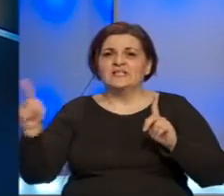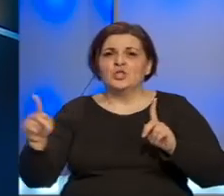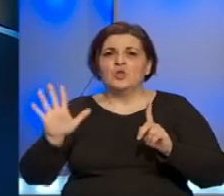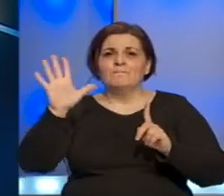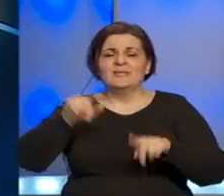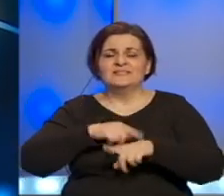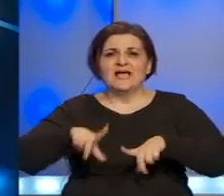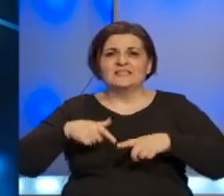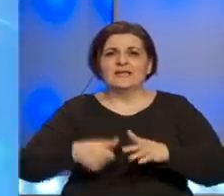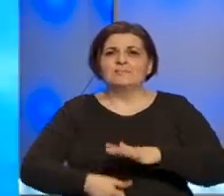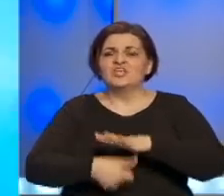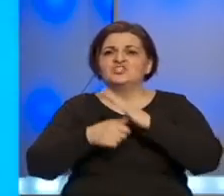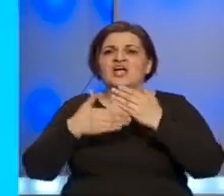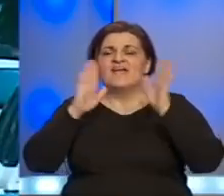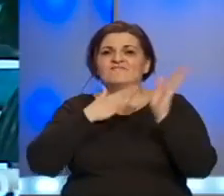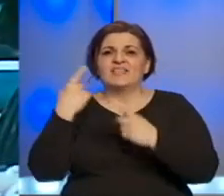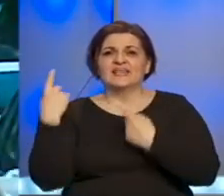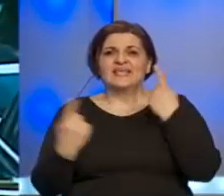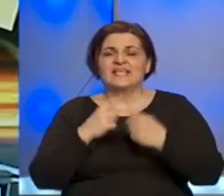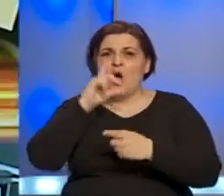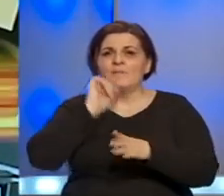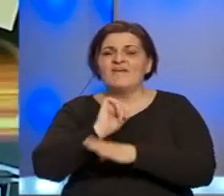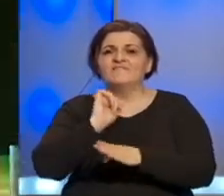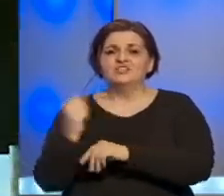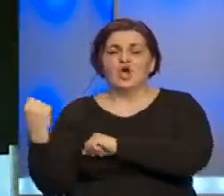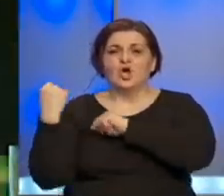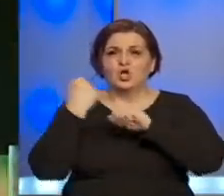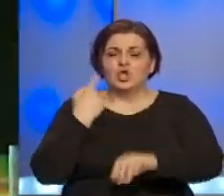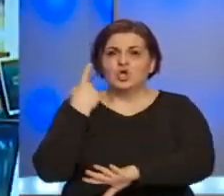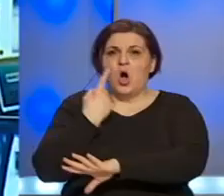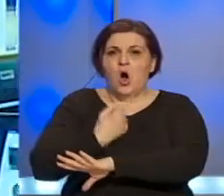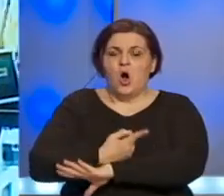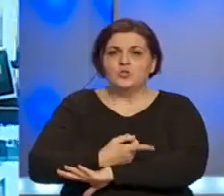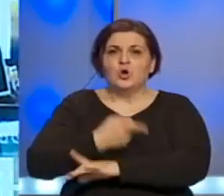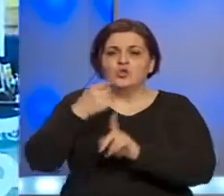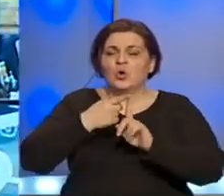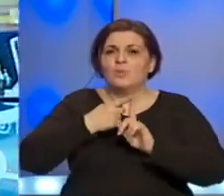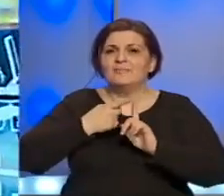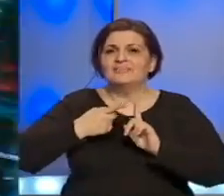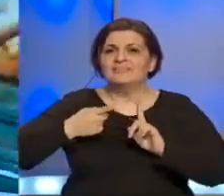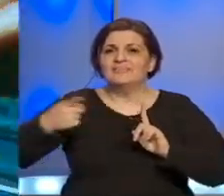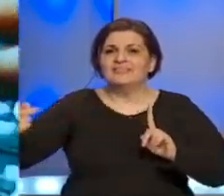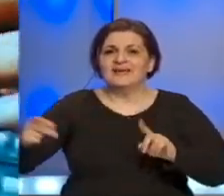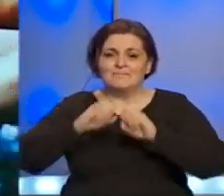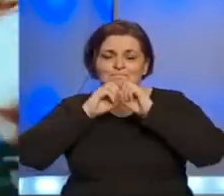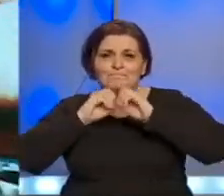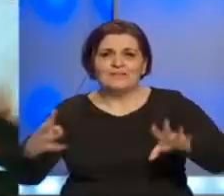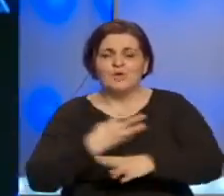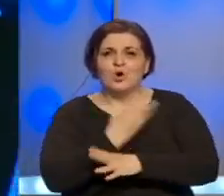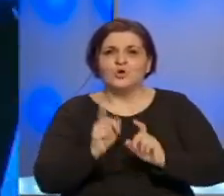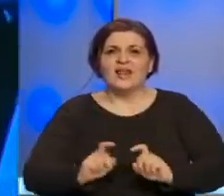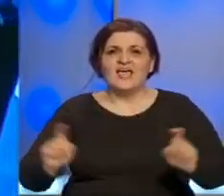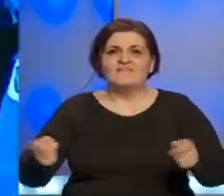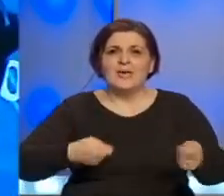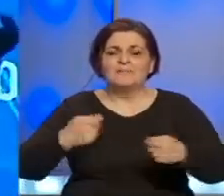časova. Štab za vanredne situacije opštine Višegrad donio je odluku da će tokom trajanja pandemije koronavirusa